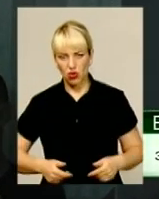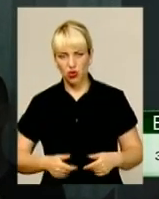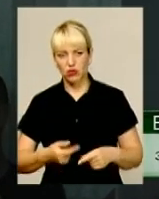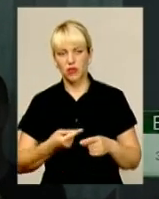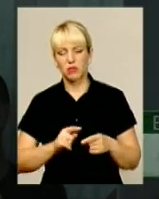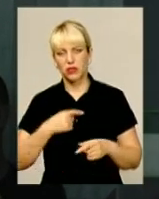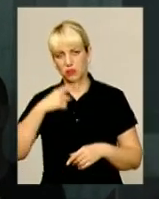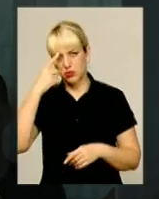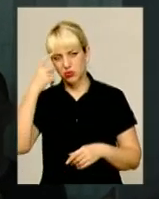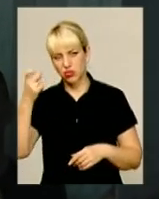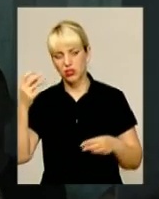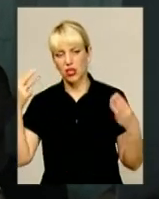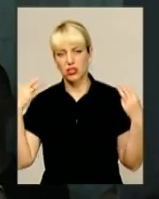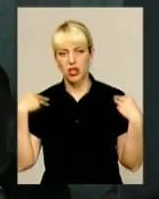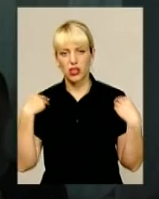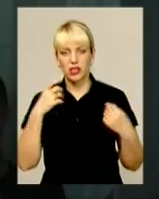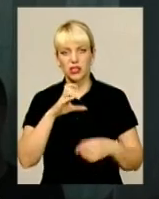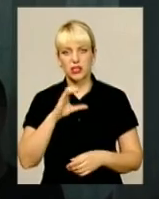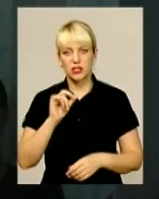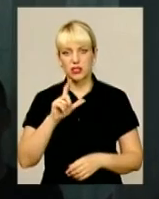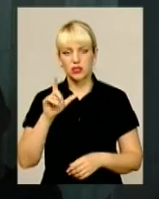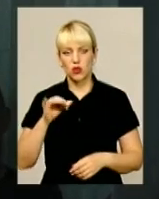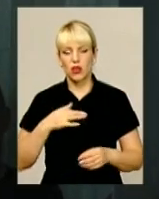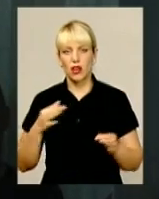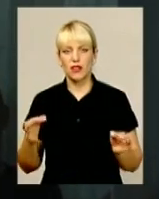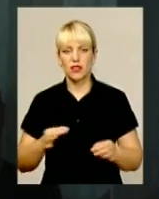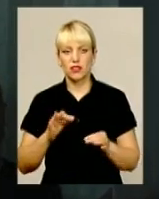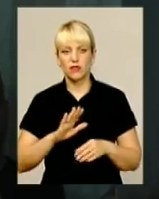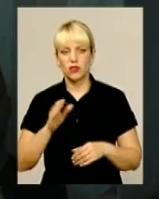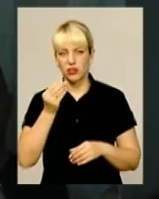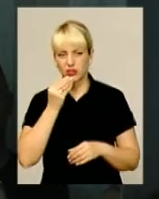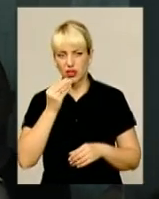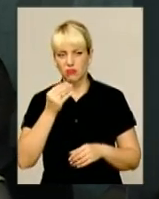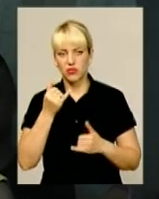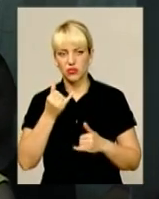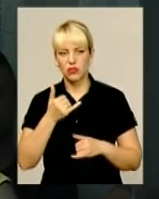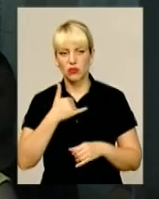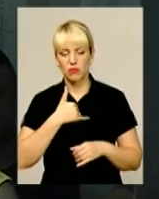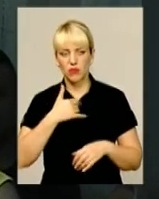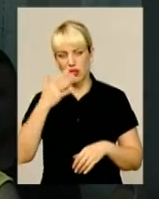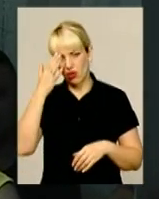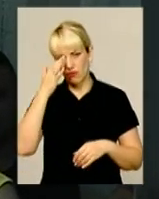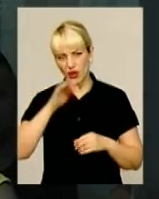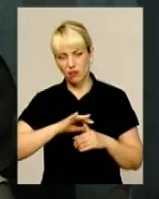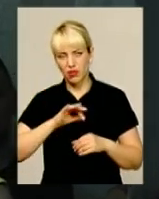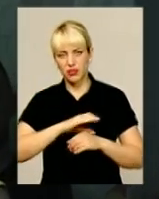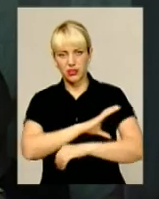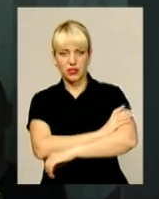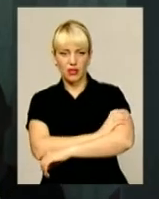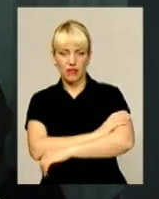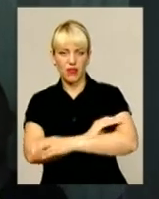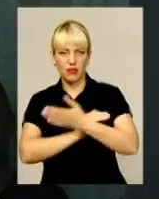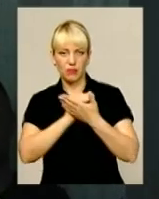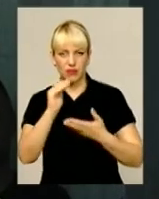ізолятора. Я нічого не їм. Зараз у мене сильно болить голова, повисилося давлення, вероятно.